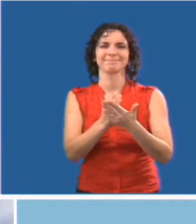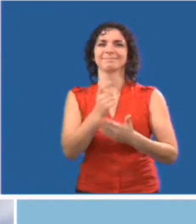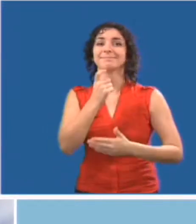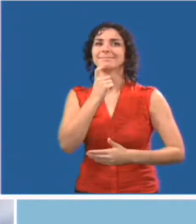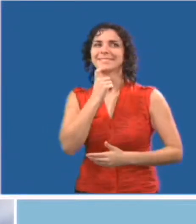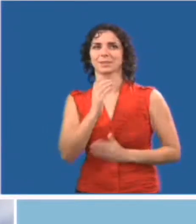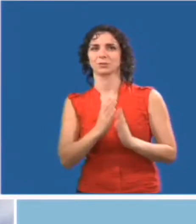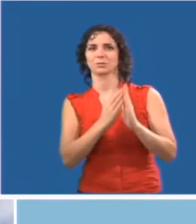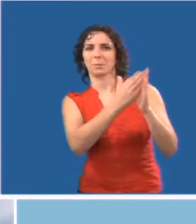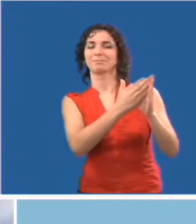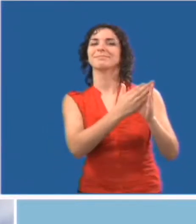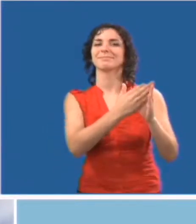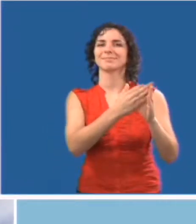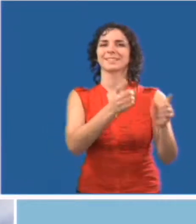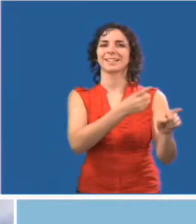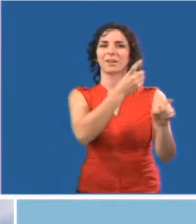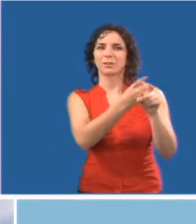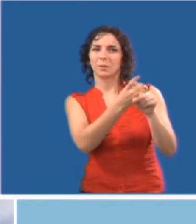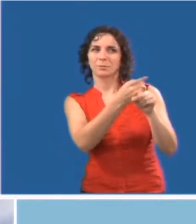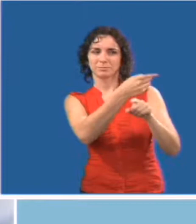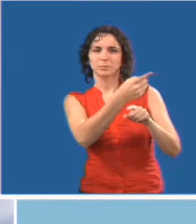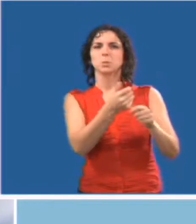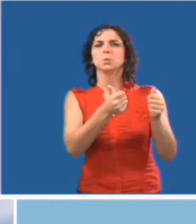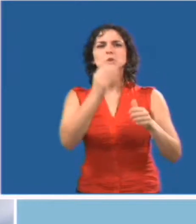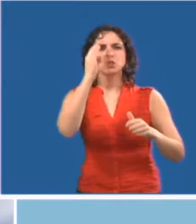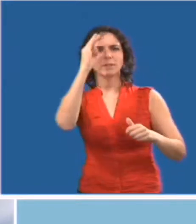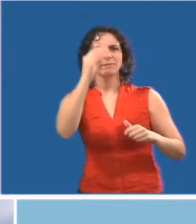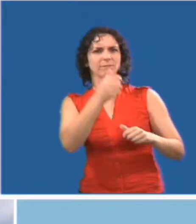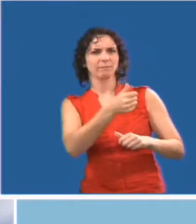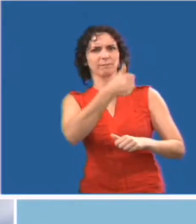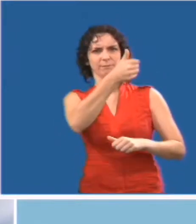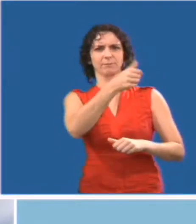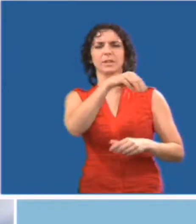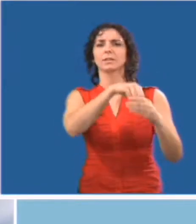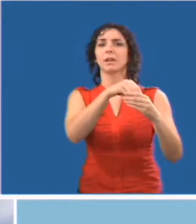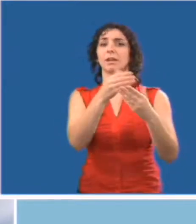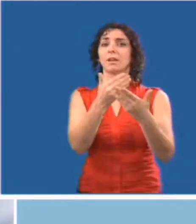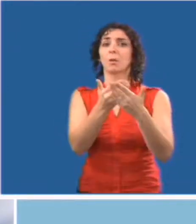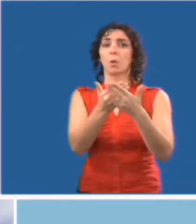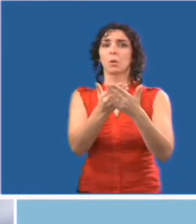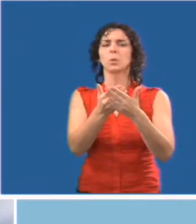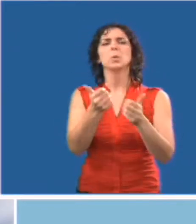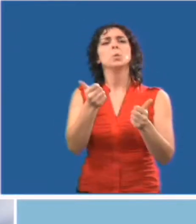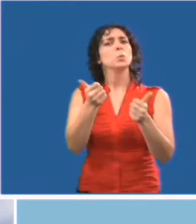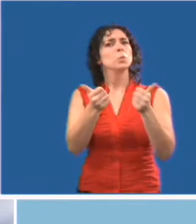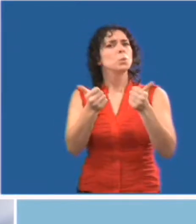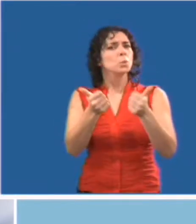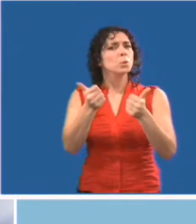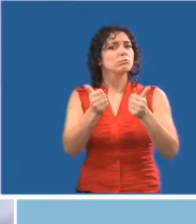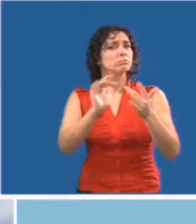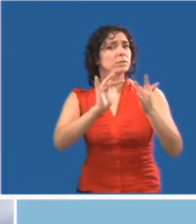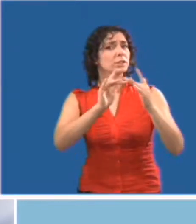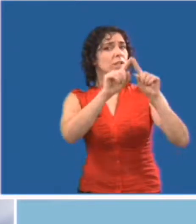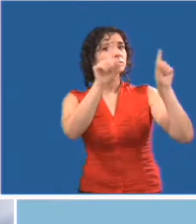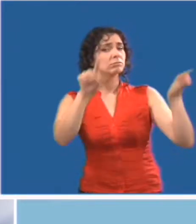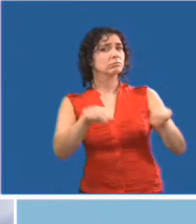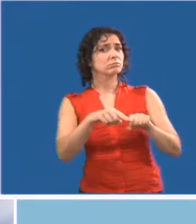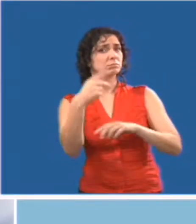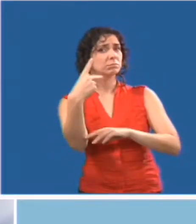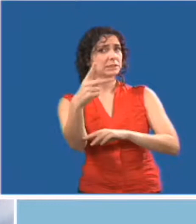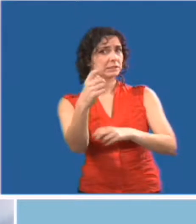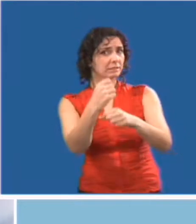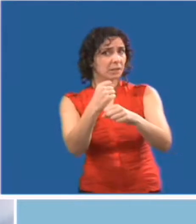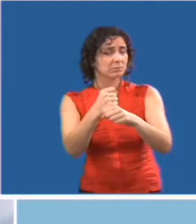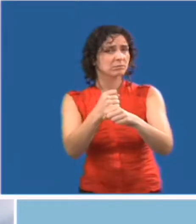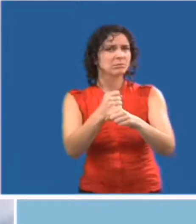les séances de formation à venir. N'oubliez pas de demander à votre chef de service ou direction d'école où vous